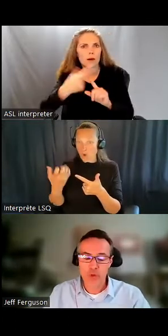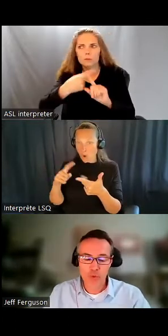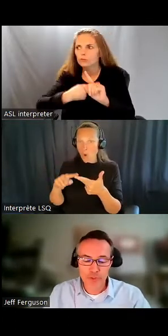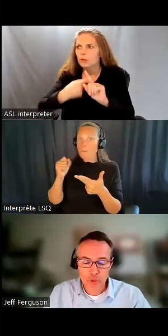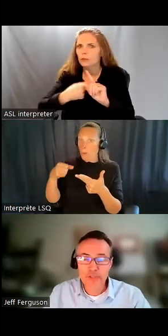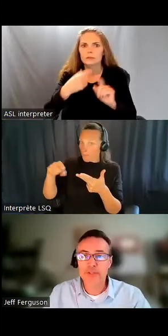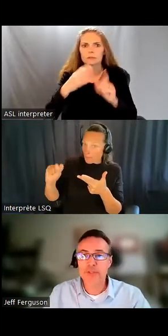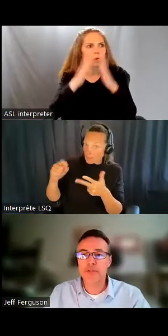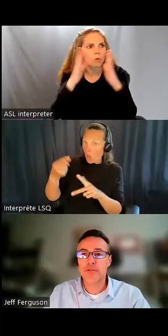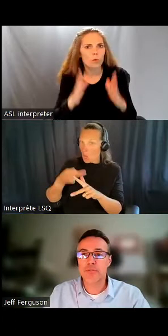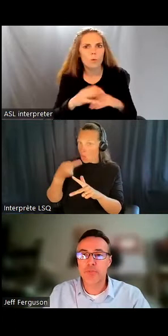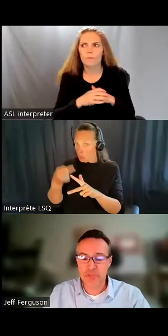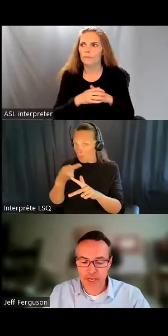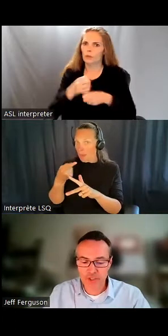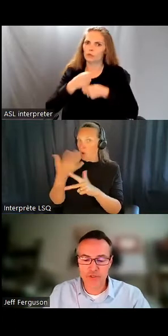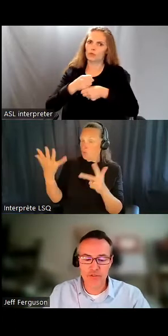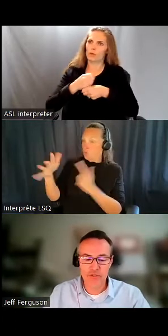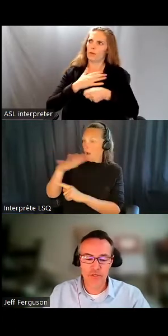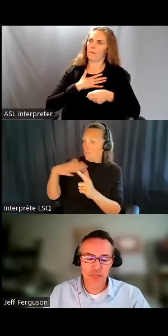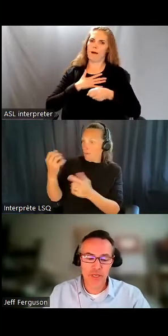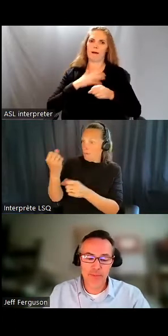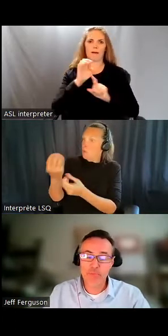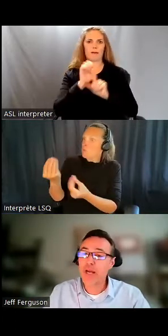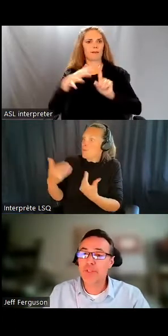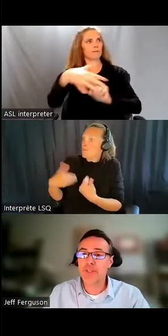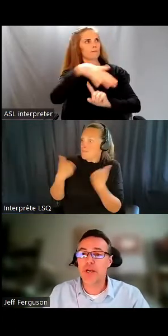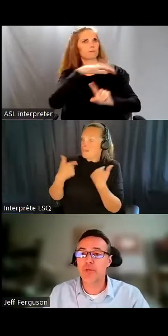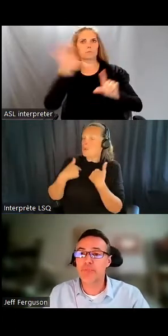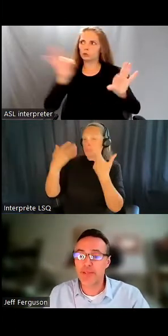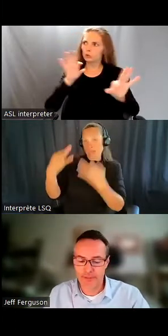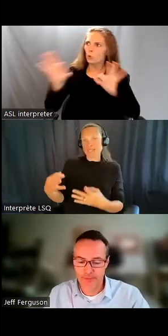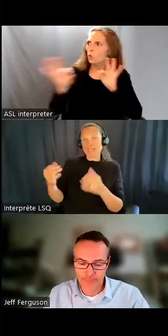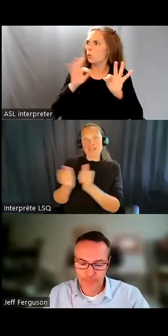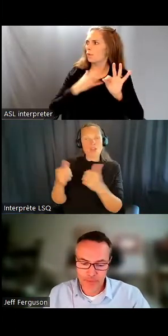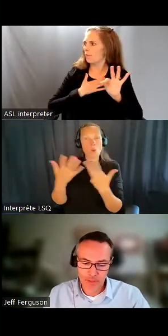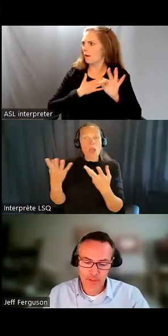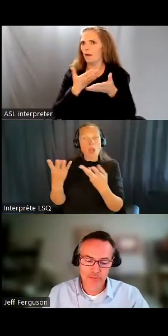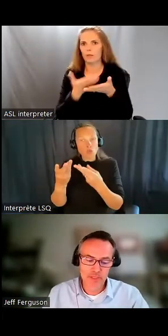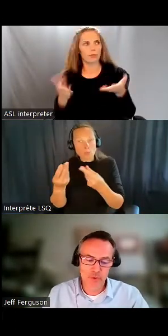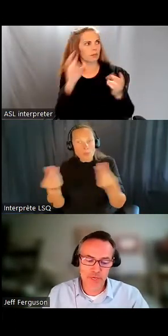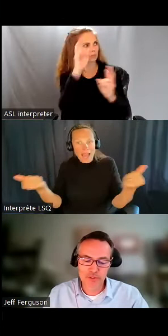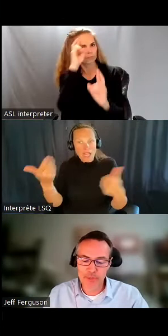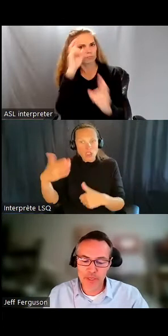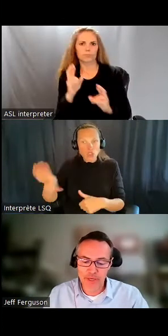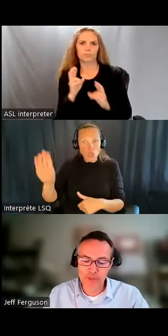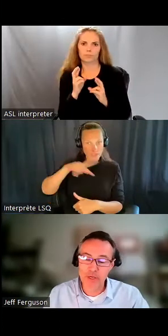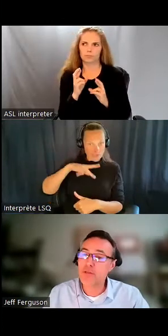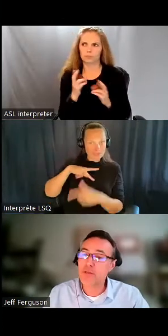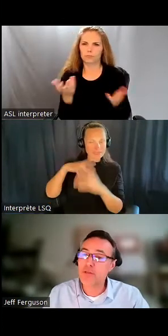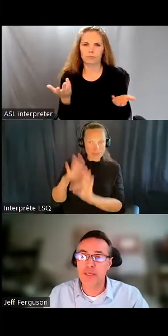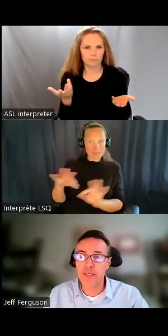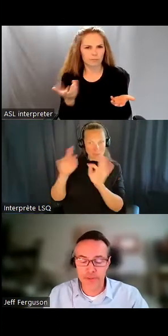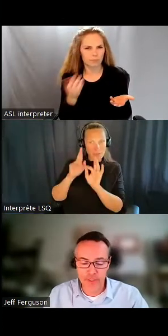maison ou le droit de créer son propre environnement de maison avec des possessions et la vie privée qui sont respectés.